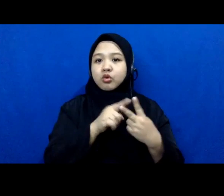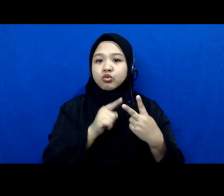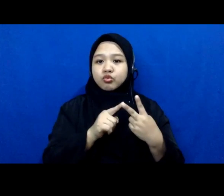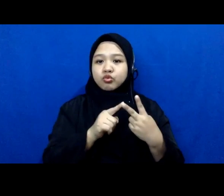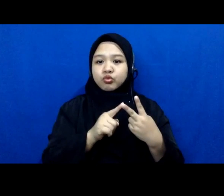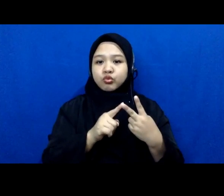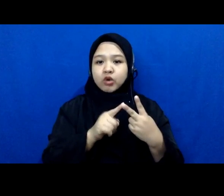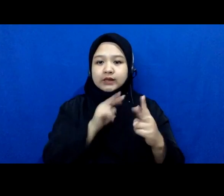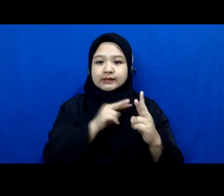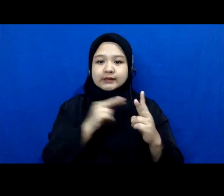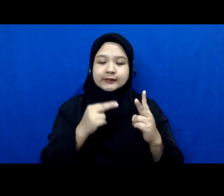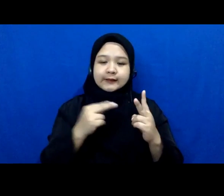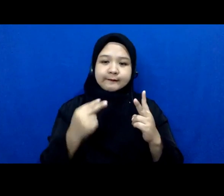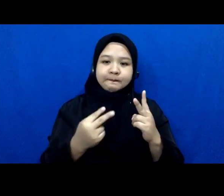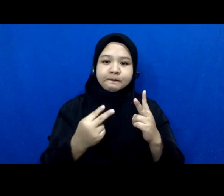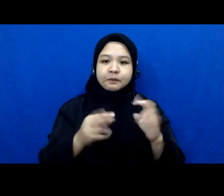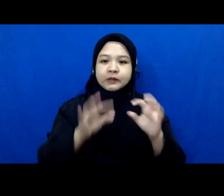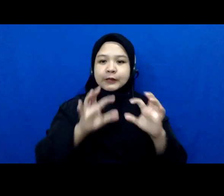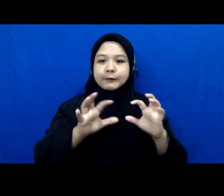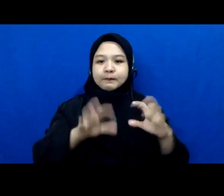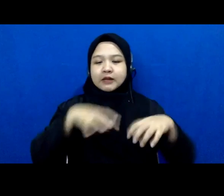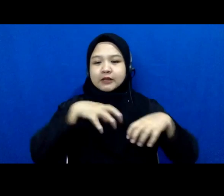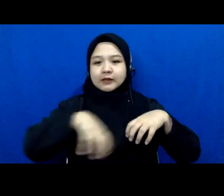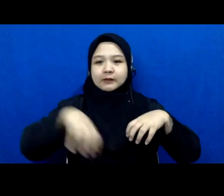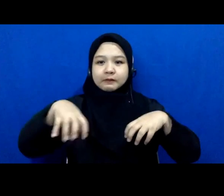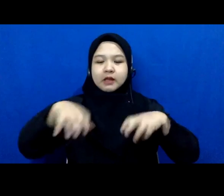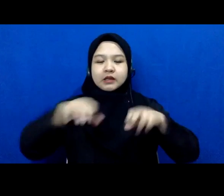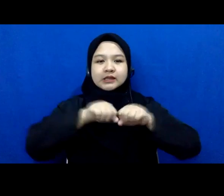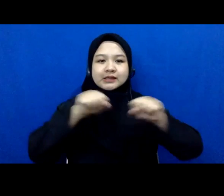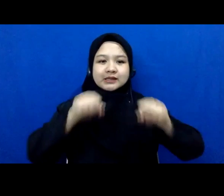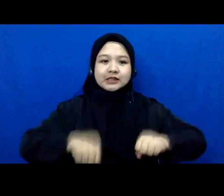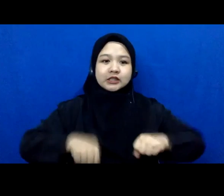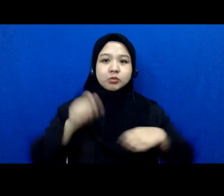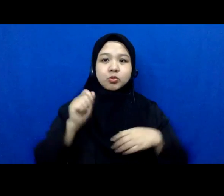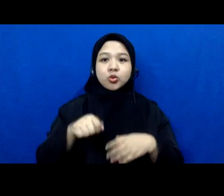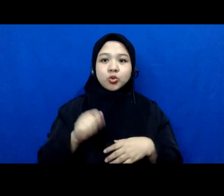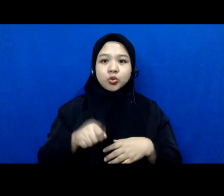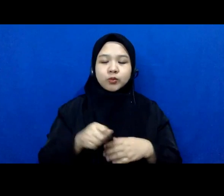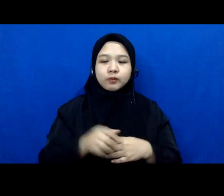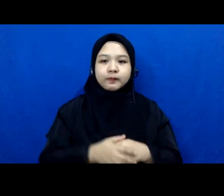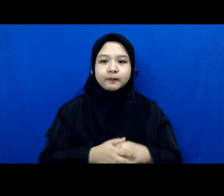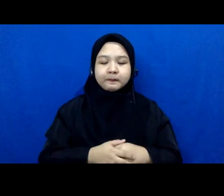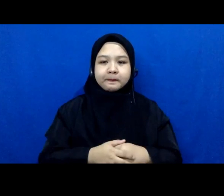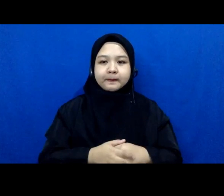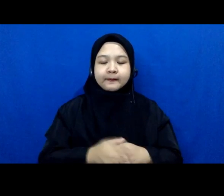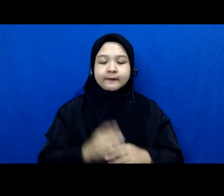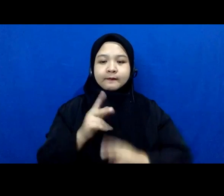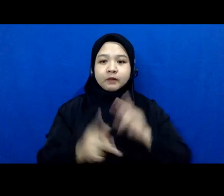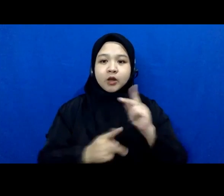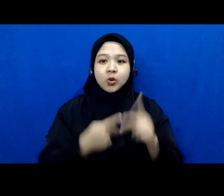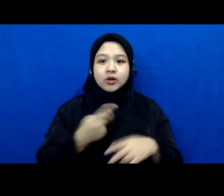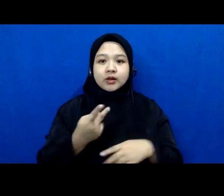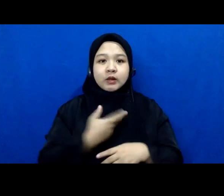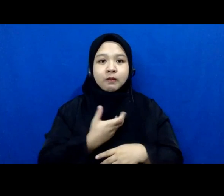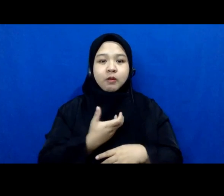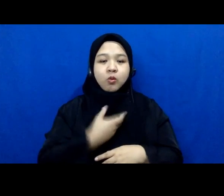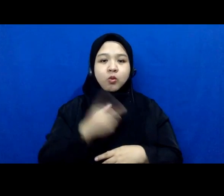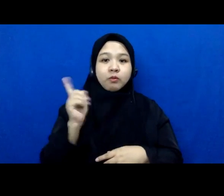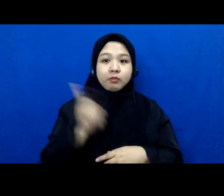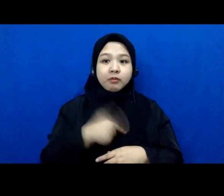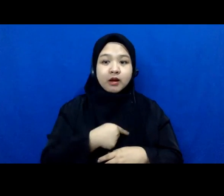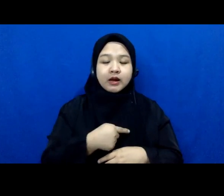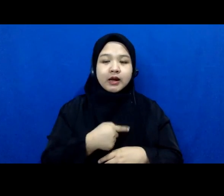di banyak tempat apa sistem hukum kita jadi kalau kita mau gunakan